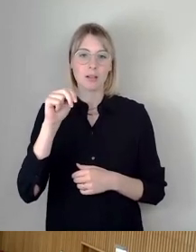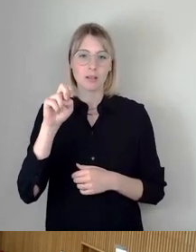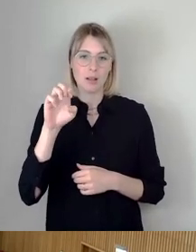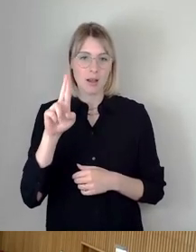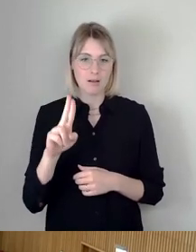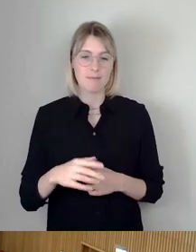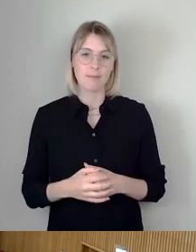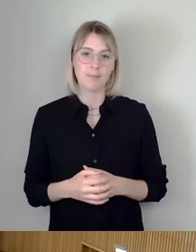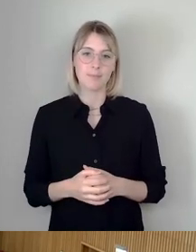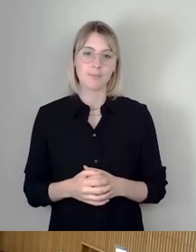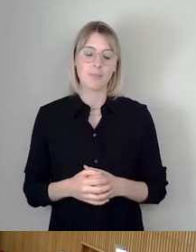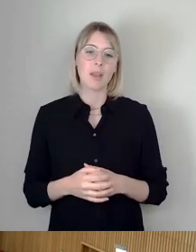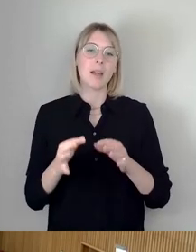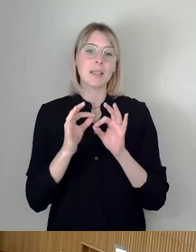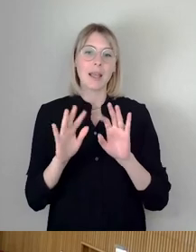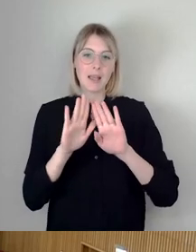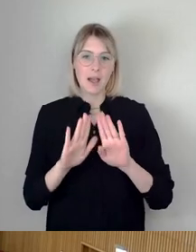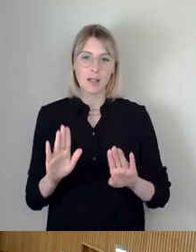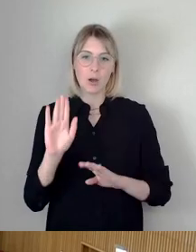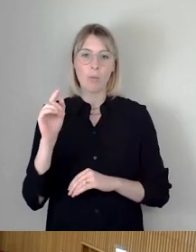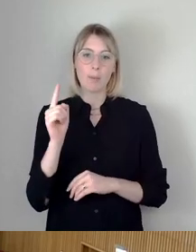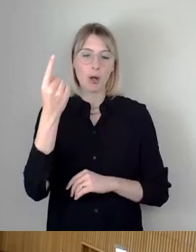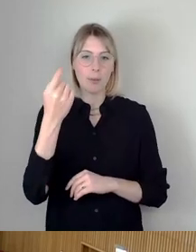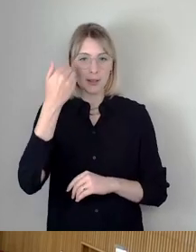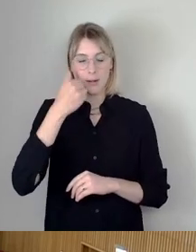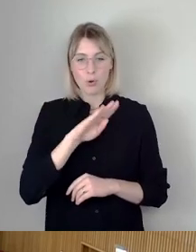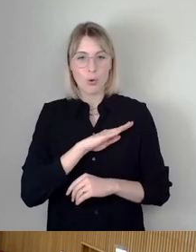Sehr geehrter Herr Oberbürgermeister, meine lieben Kollegen.